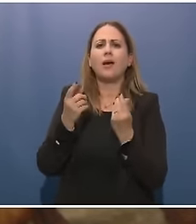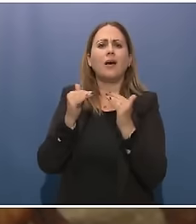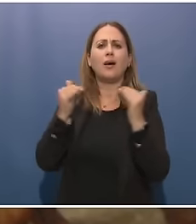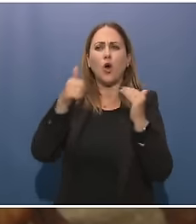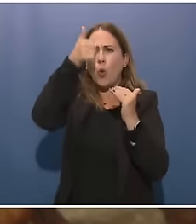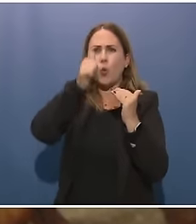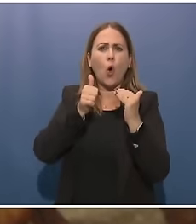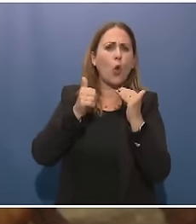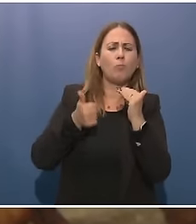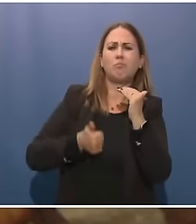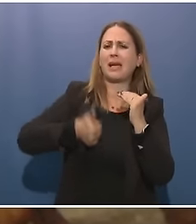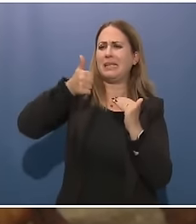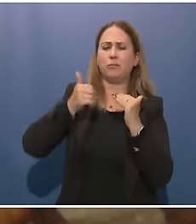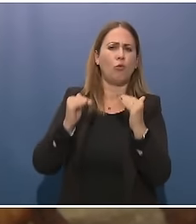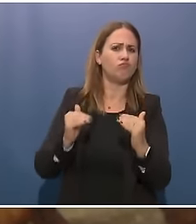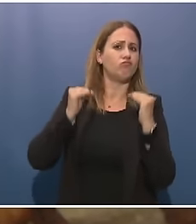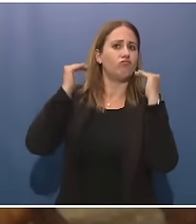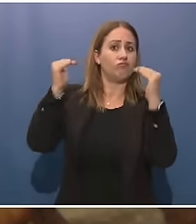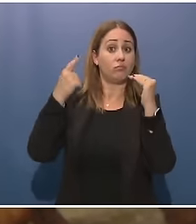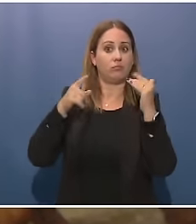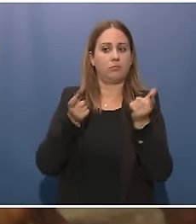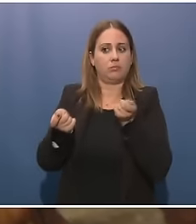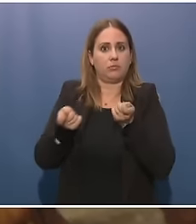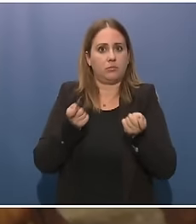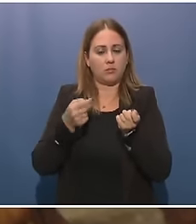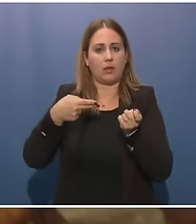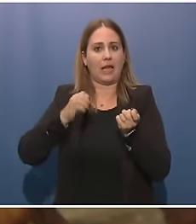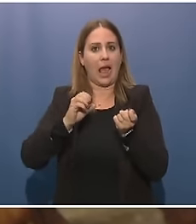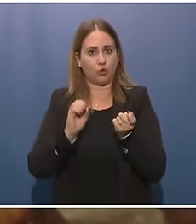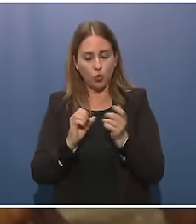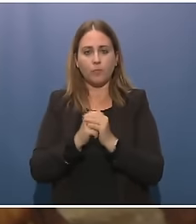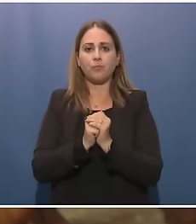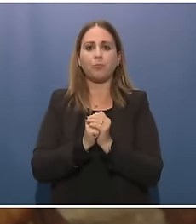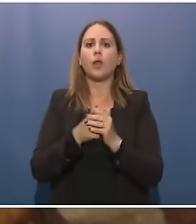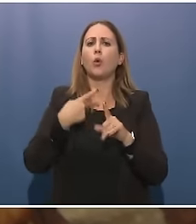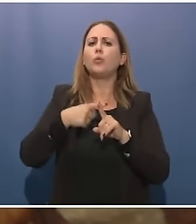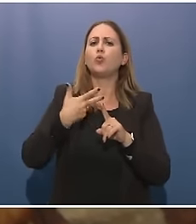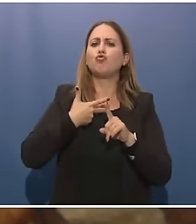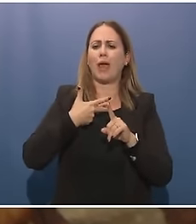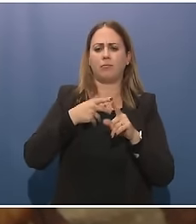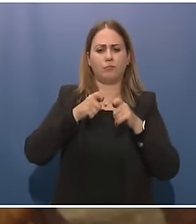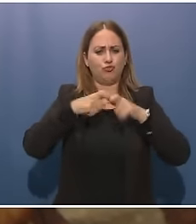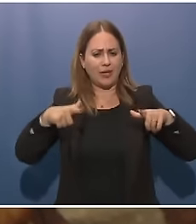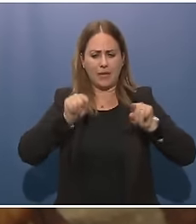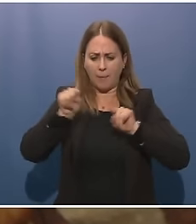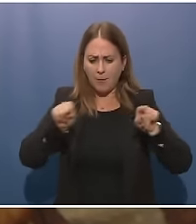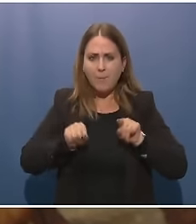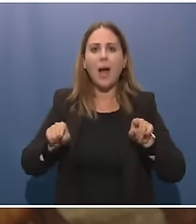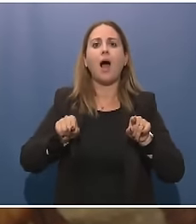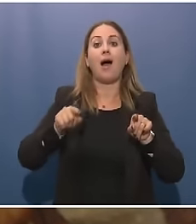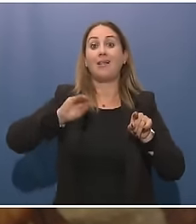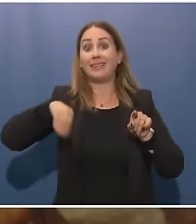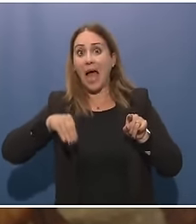Nato. Anche importanti comandi Nato ci sono in Italia, quello di Napoli con anche quello a